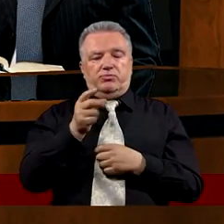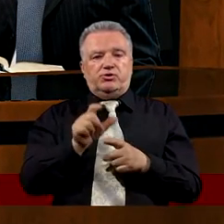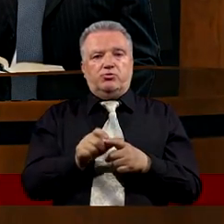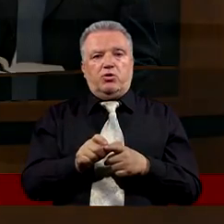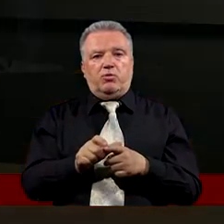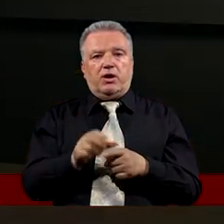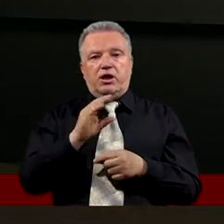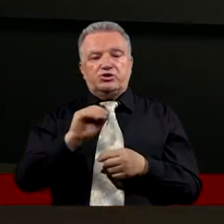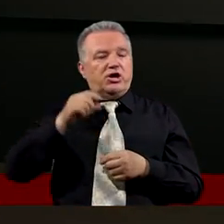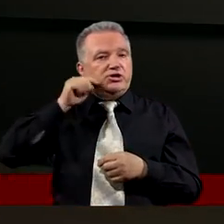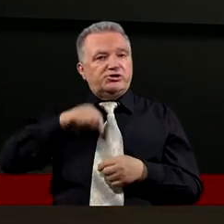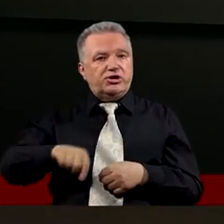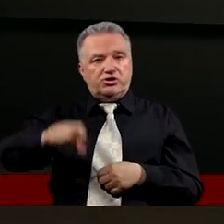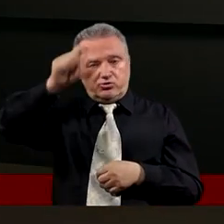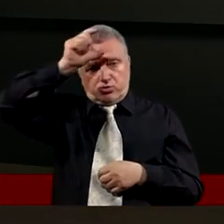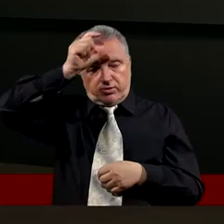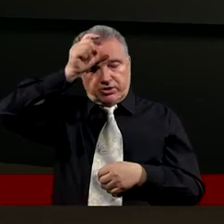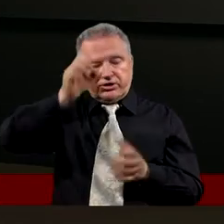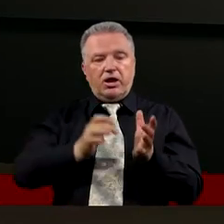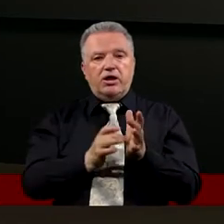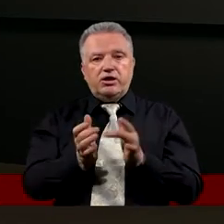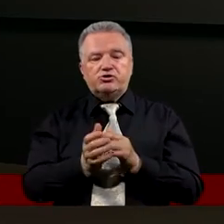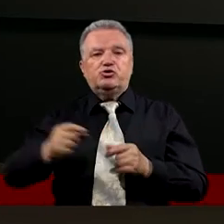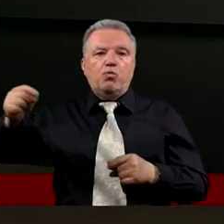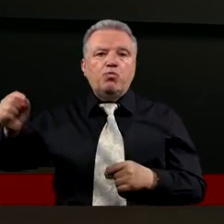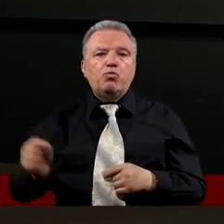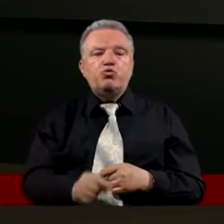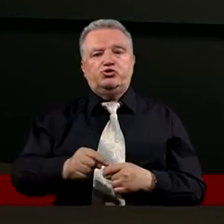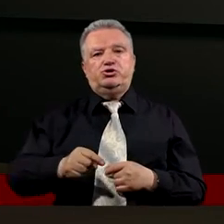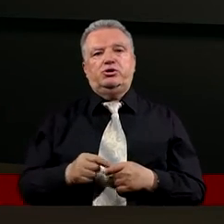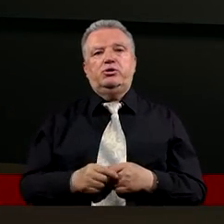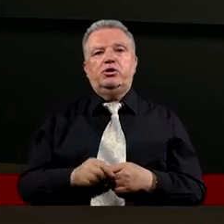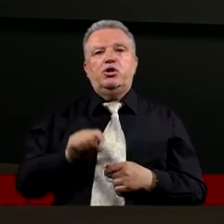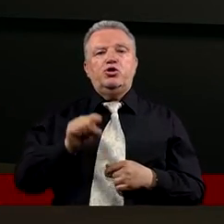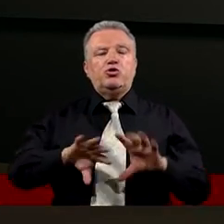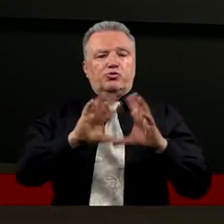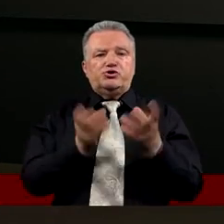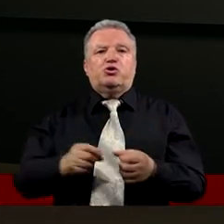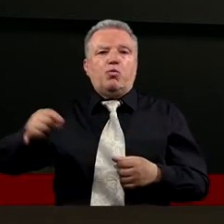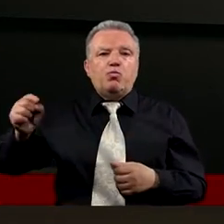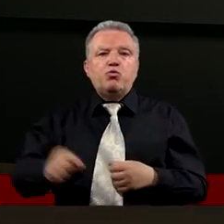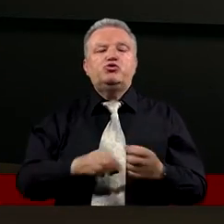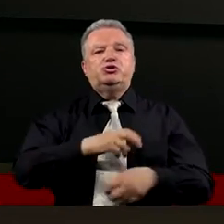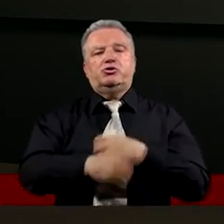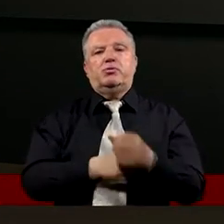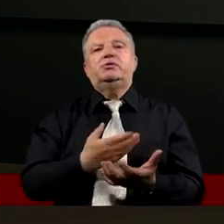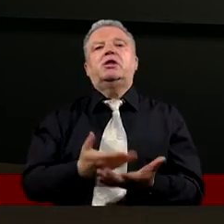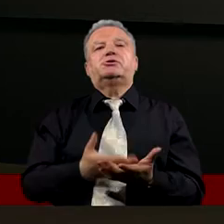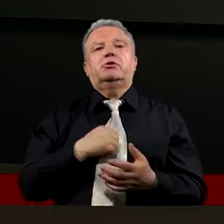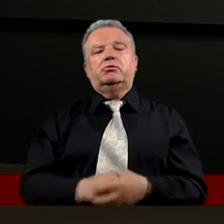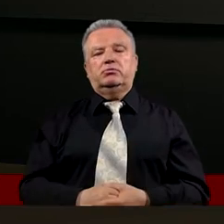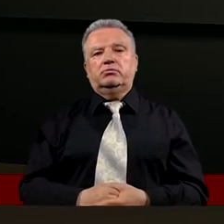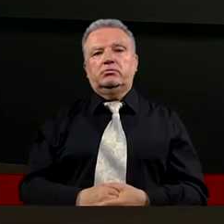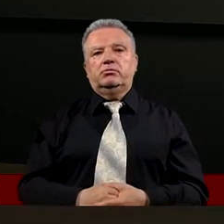słowa, że Syn Człowieczy, że Jezus Chrystus musi, że to wszystko musi uczynić.